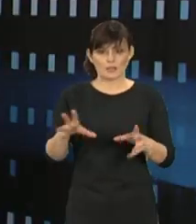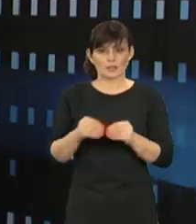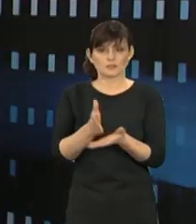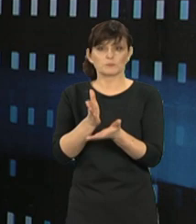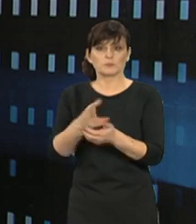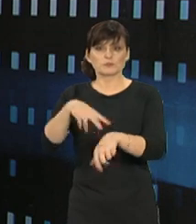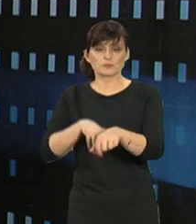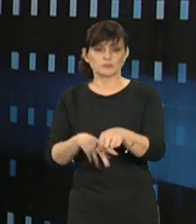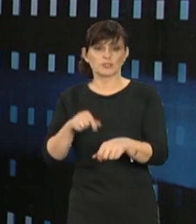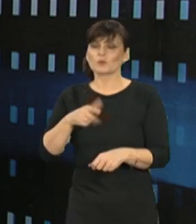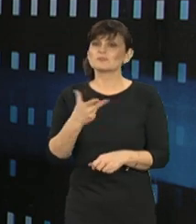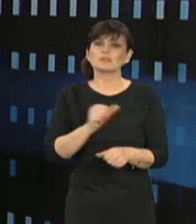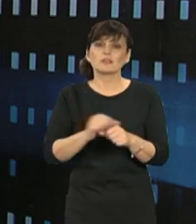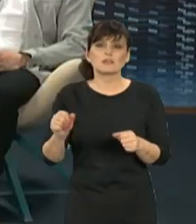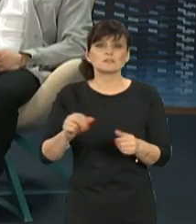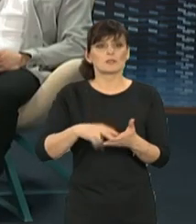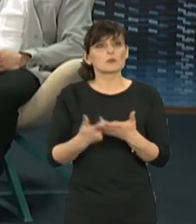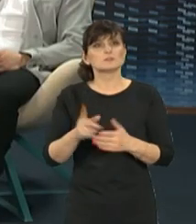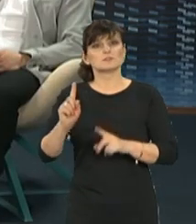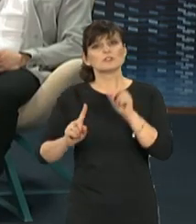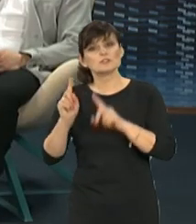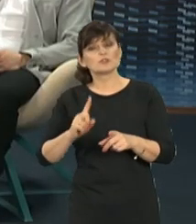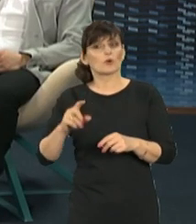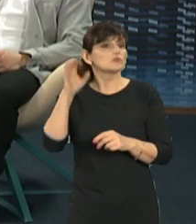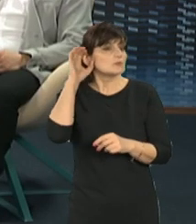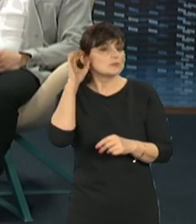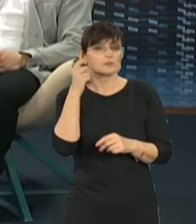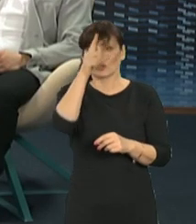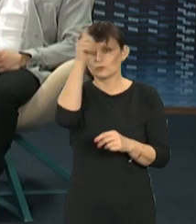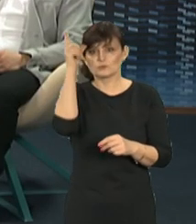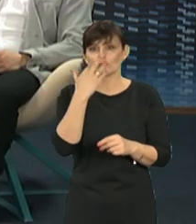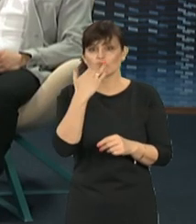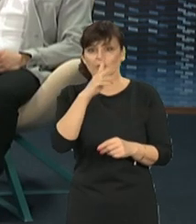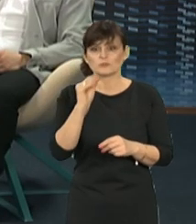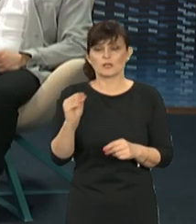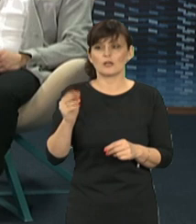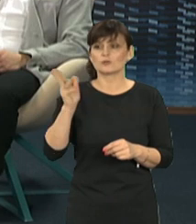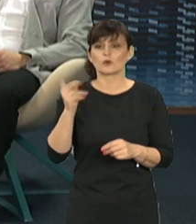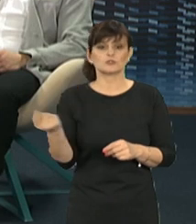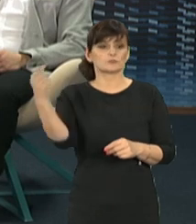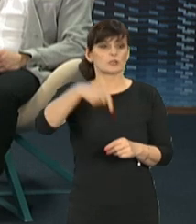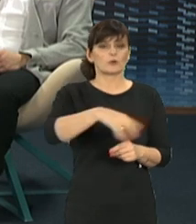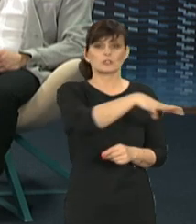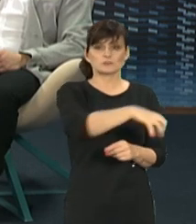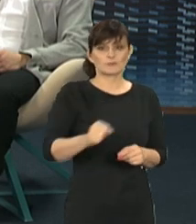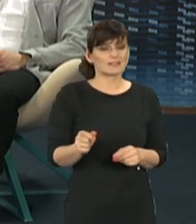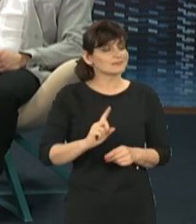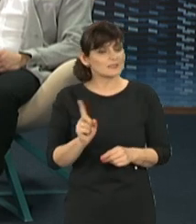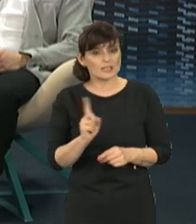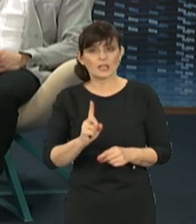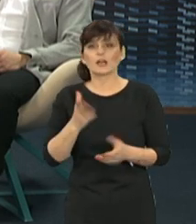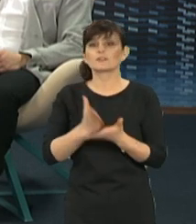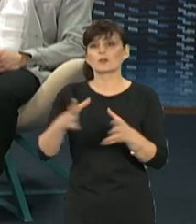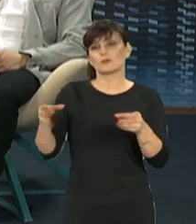asyście policji. Także to nie jest tak, jak często właśnie się słyszy, że ktoś wpada, zabiera i